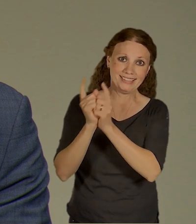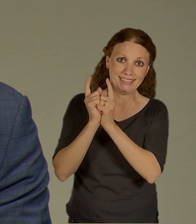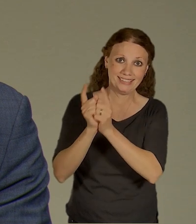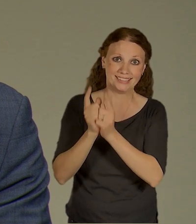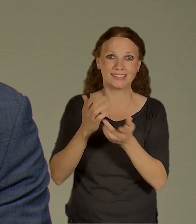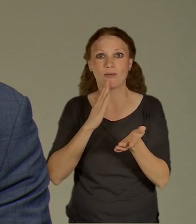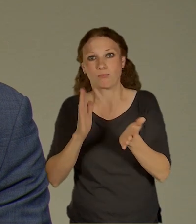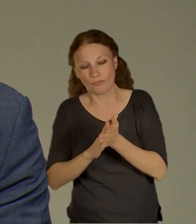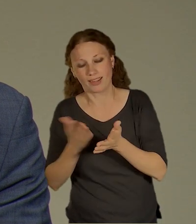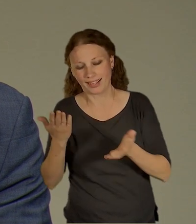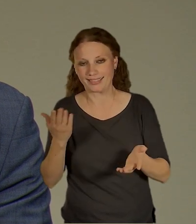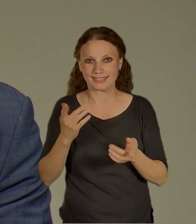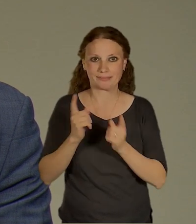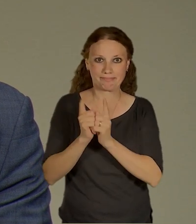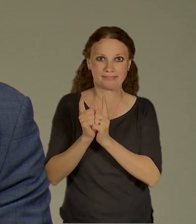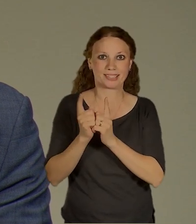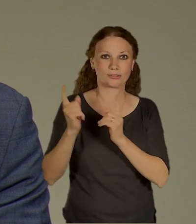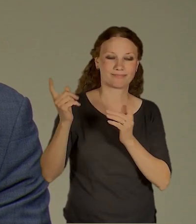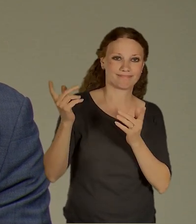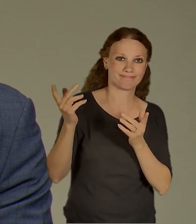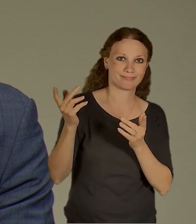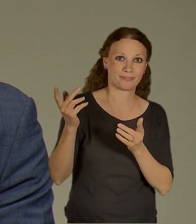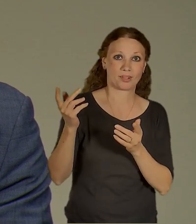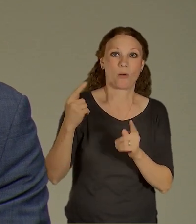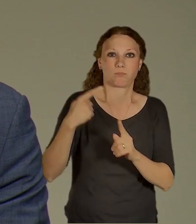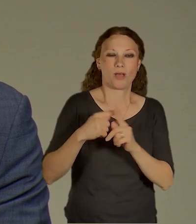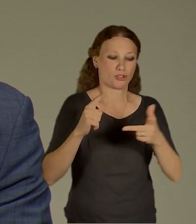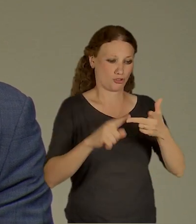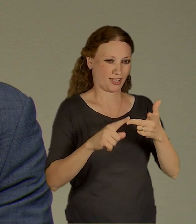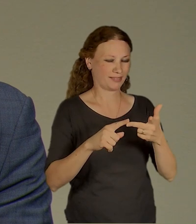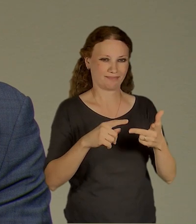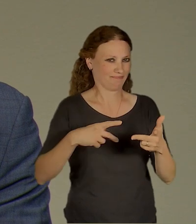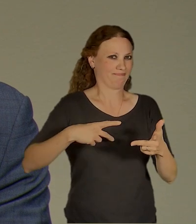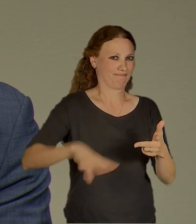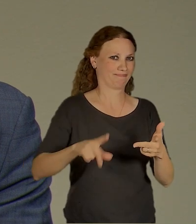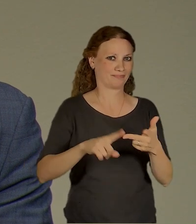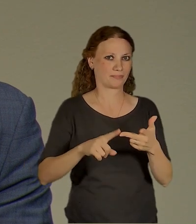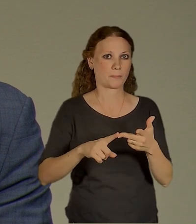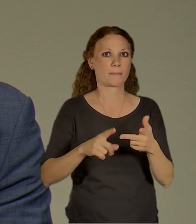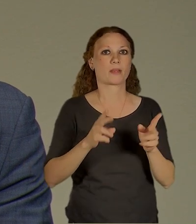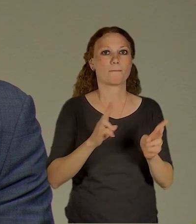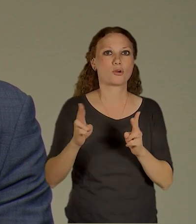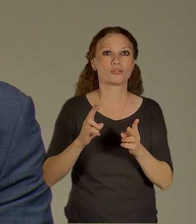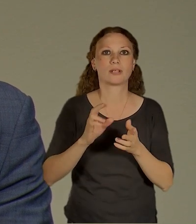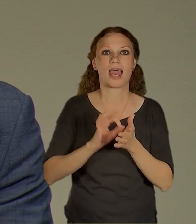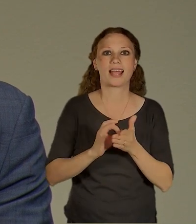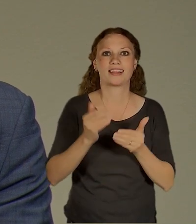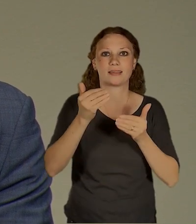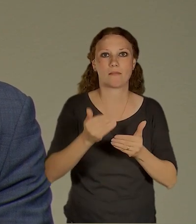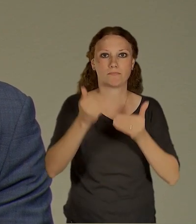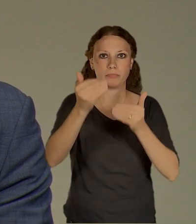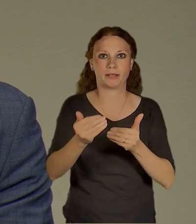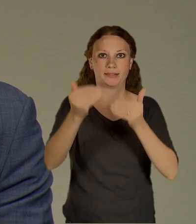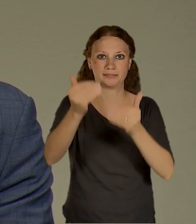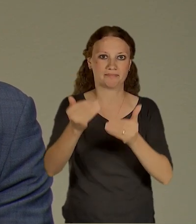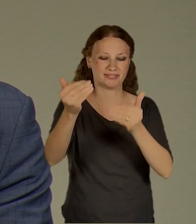Plus je tam teda ve hře ještě jedna varianta, která se nám vůbec nelíbí, protože zahrnuje možnost etapizace. A to